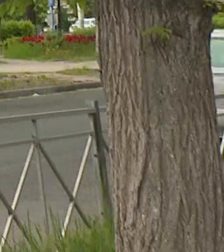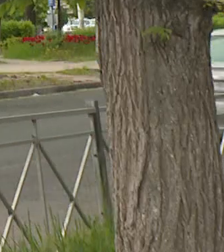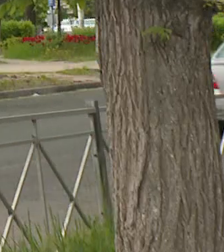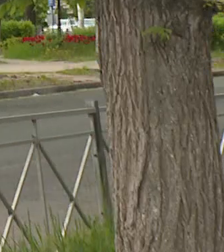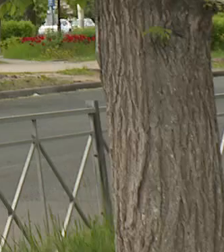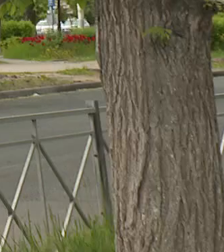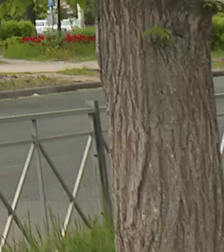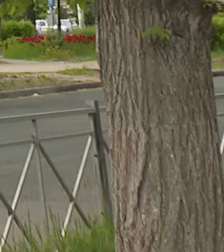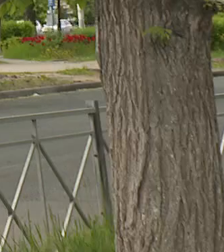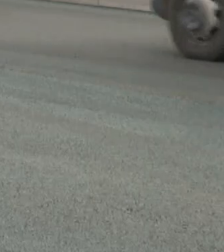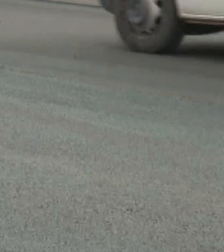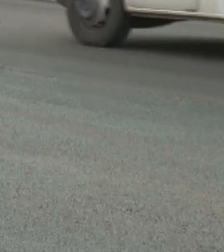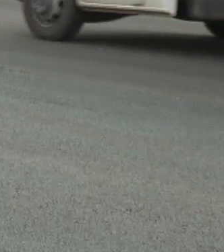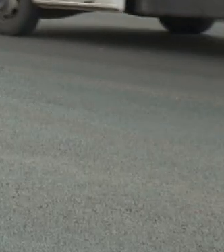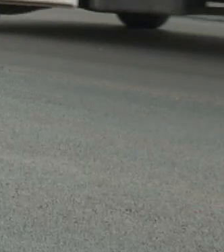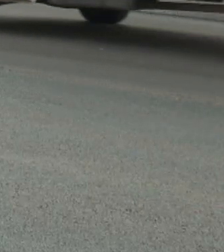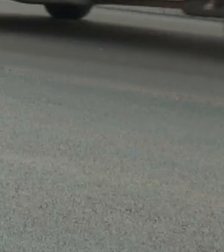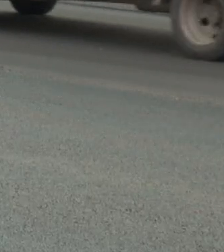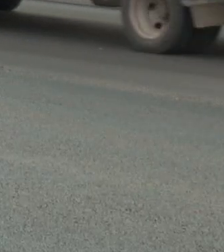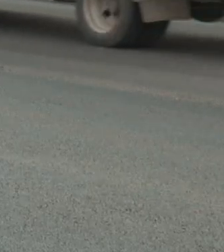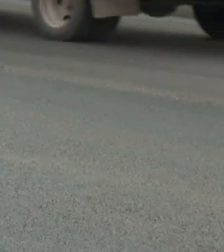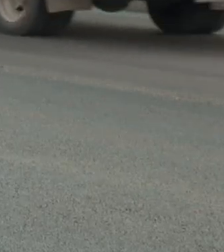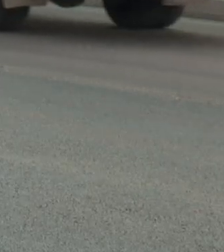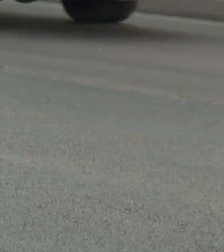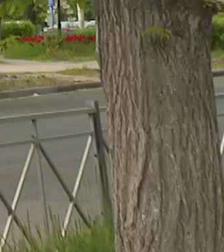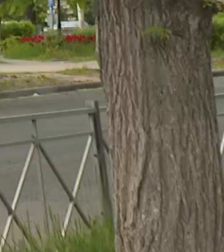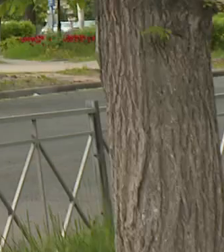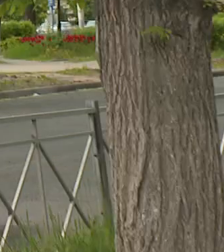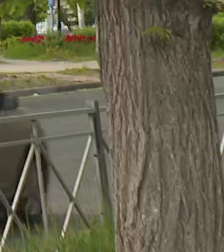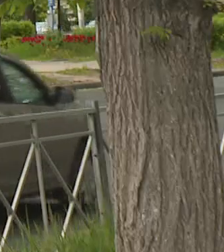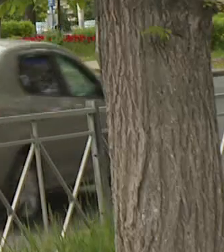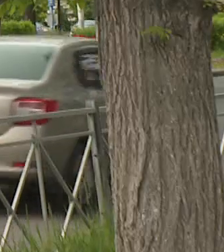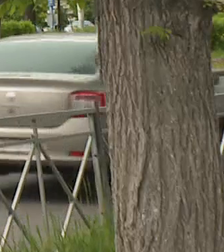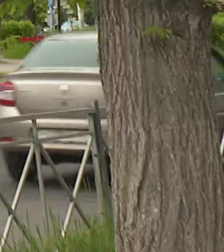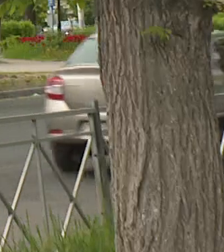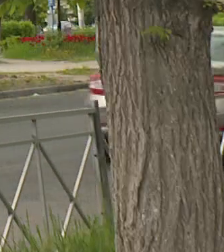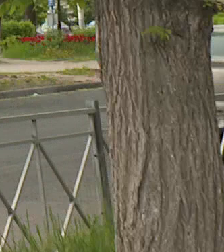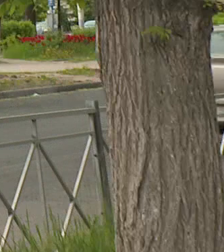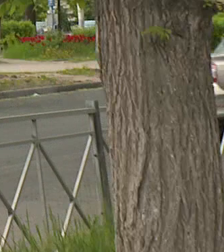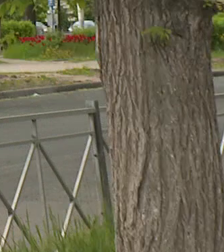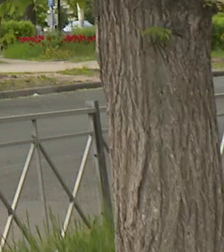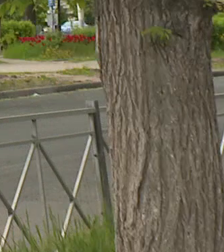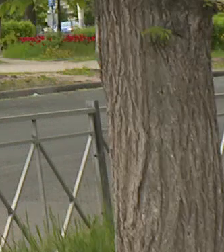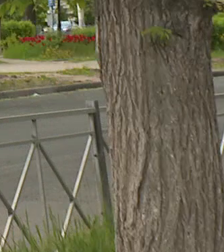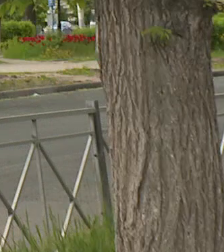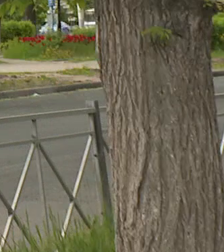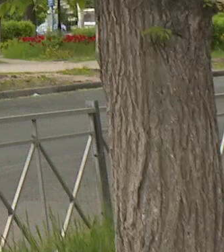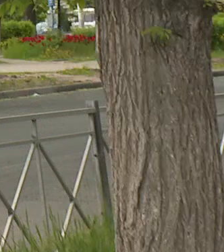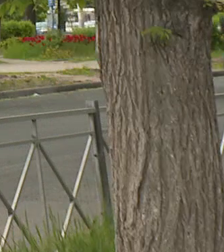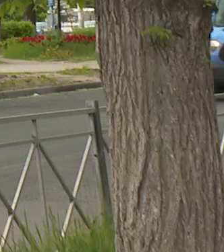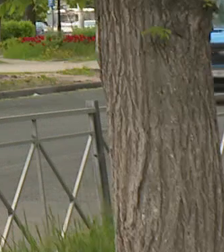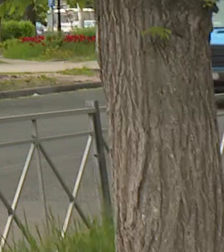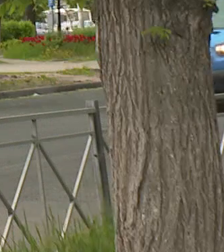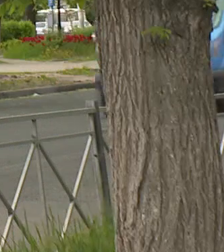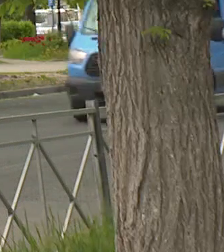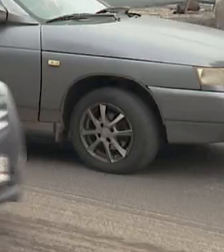светофоров, дополнительных пешеходных переходов, островков безопасности, направляющих островков, дополнительных